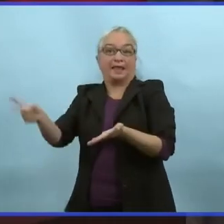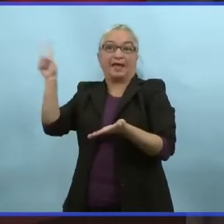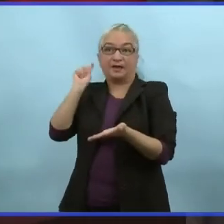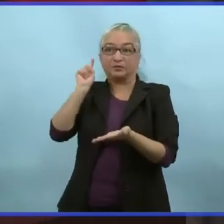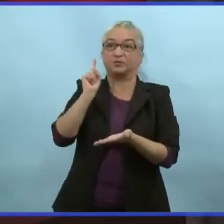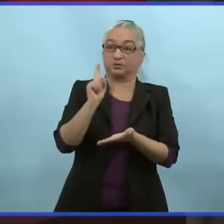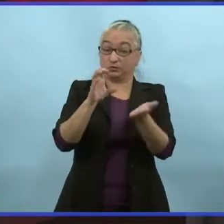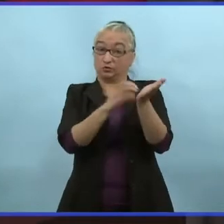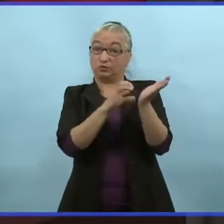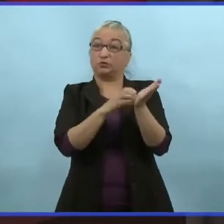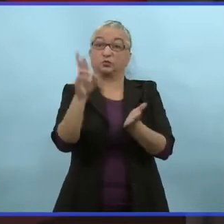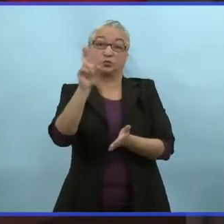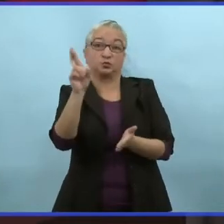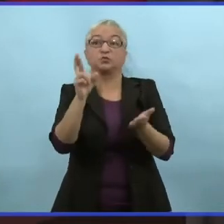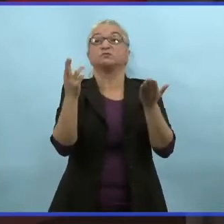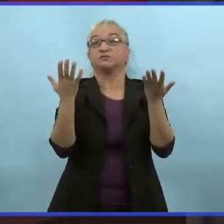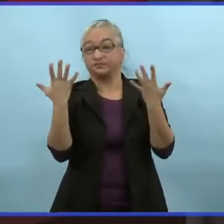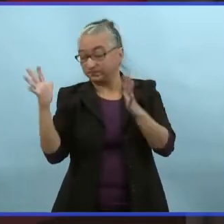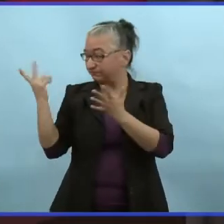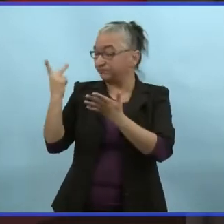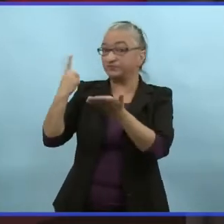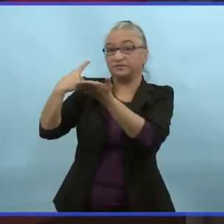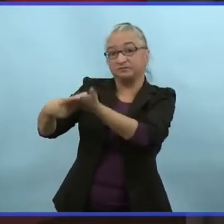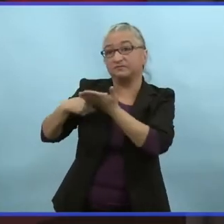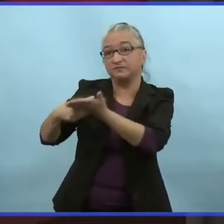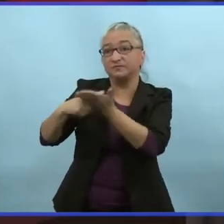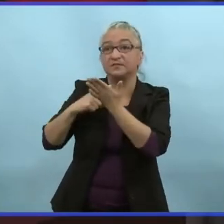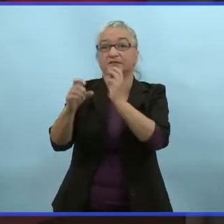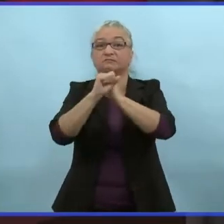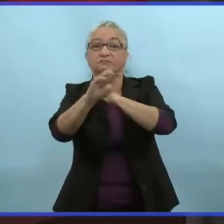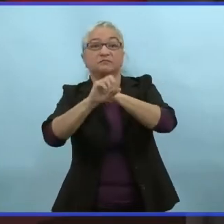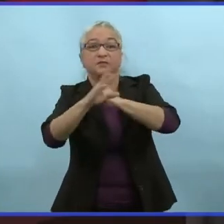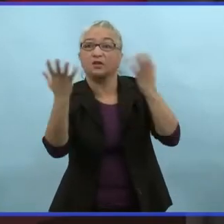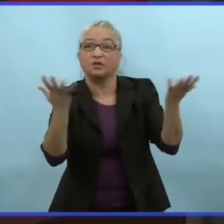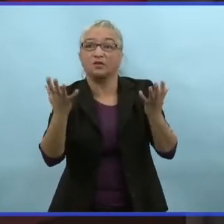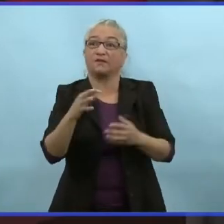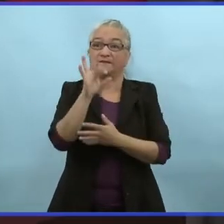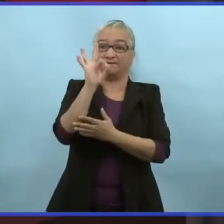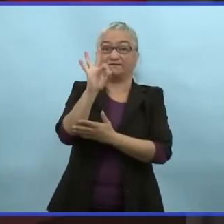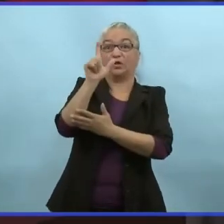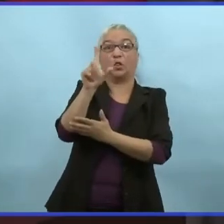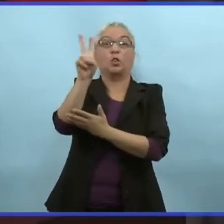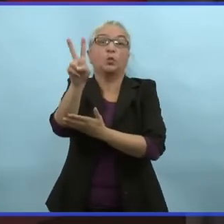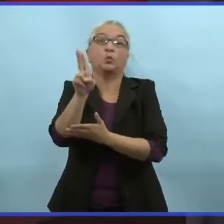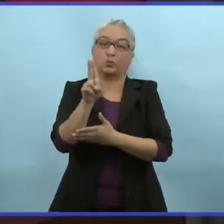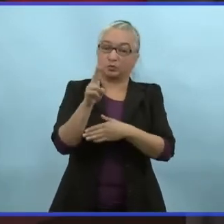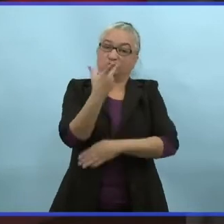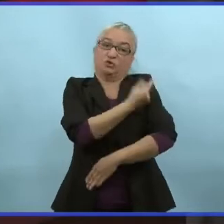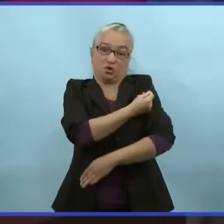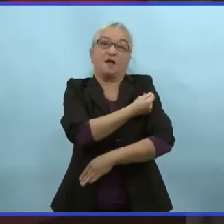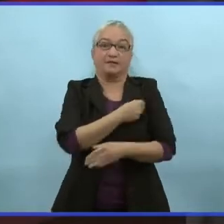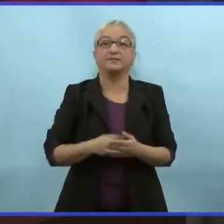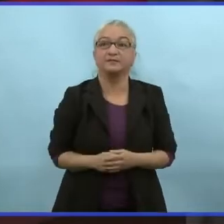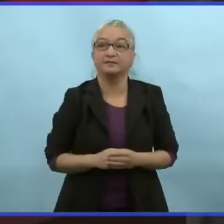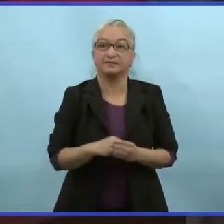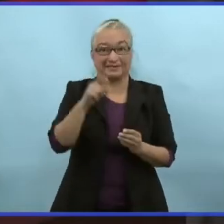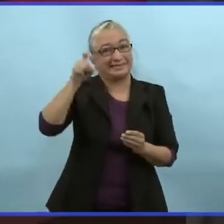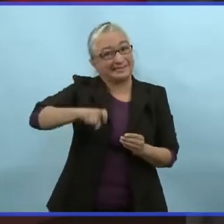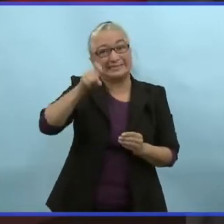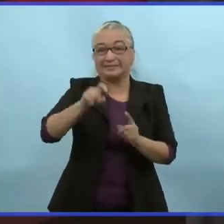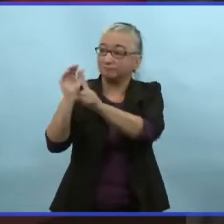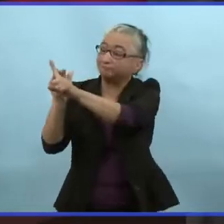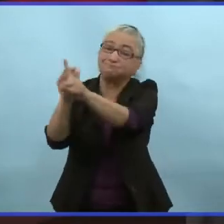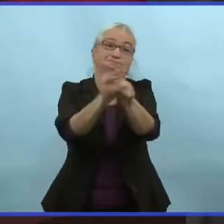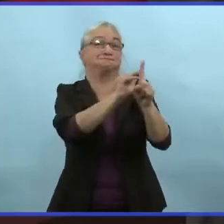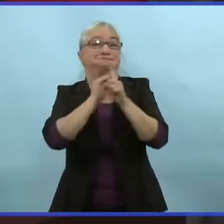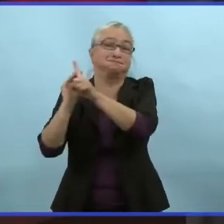de vaccination contre la grippe pour que l'on puisse se protéger les uns les autres cet hiver. C'est facile à faire, ça peut être administré en